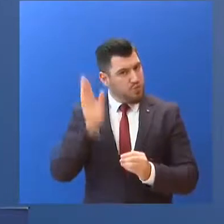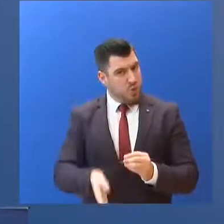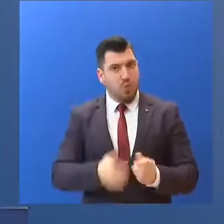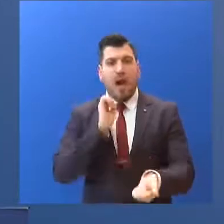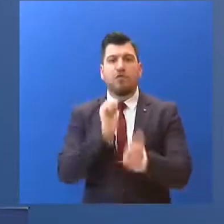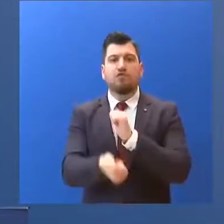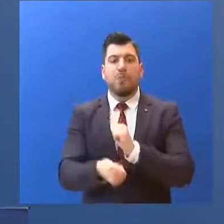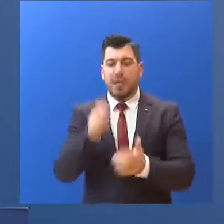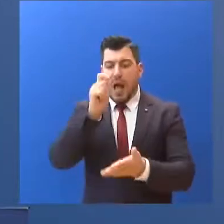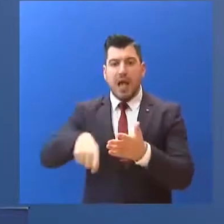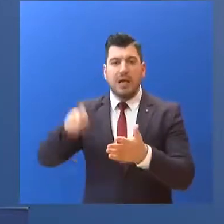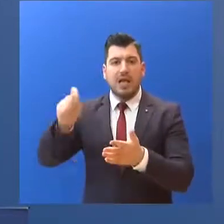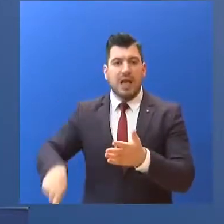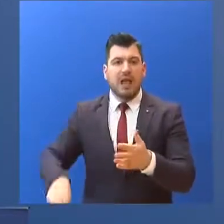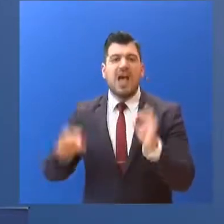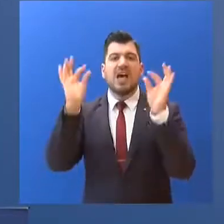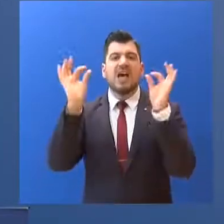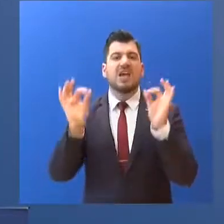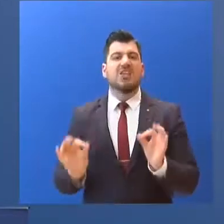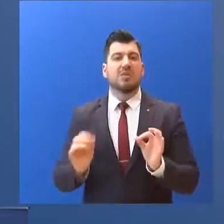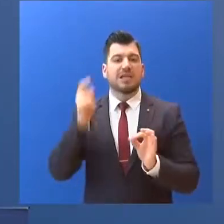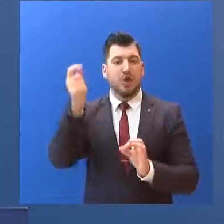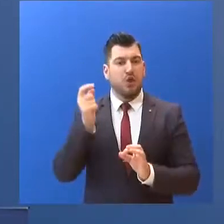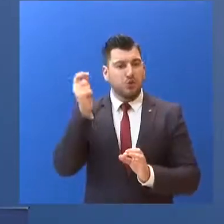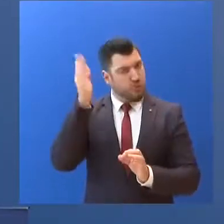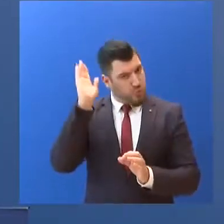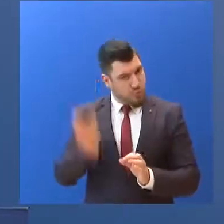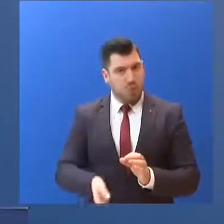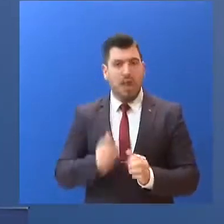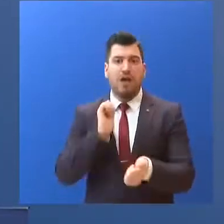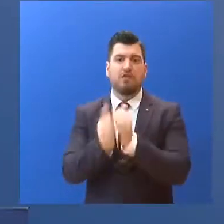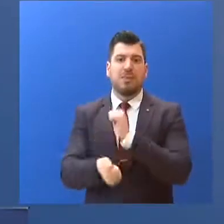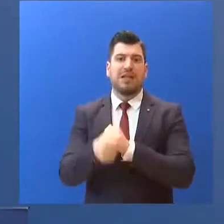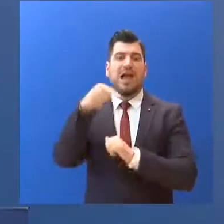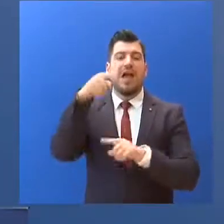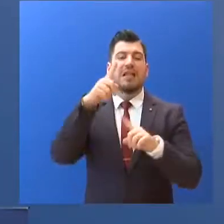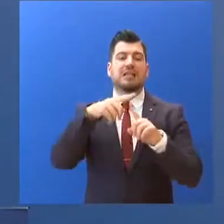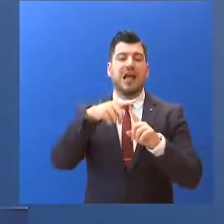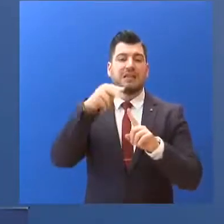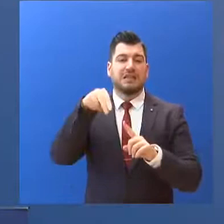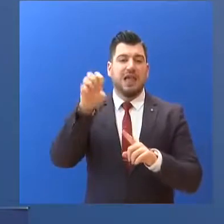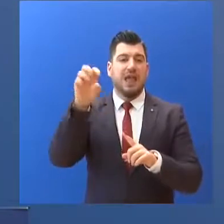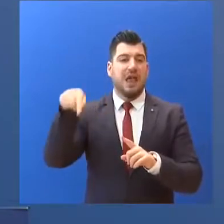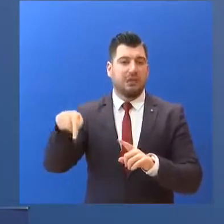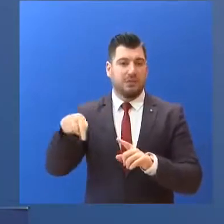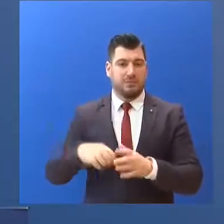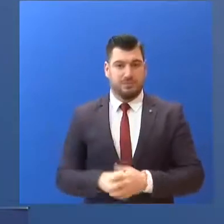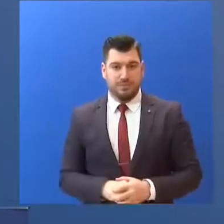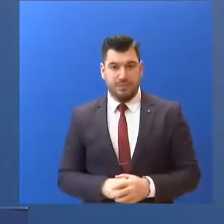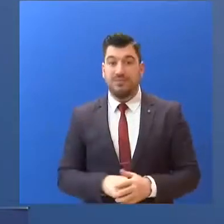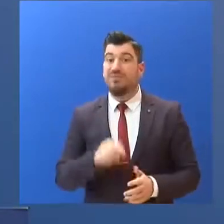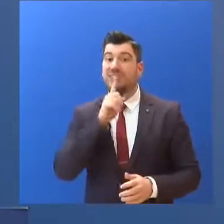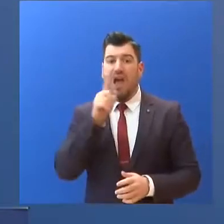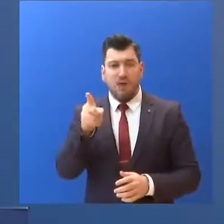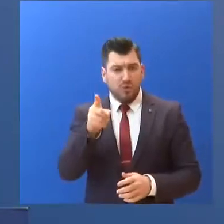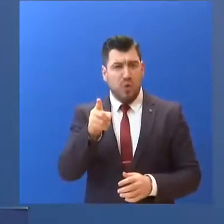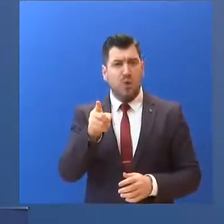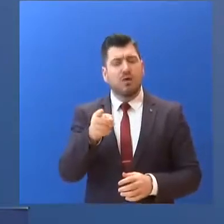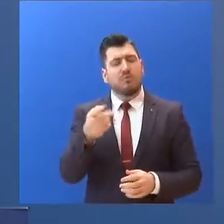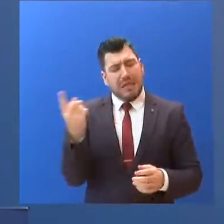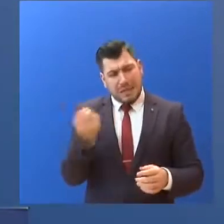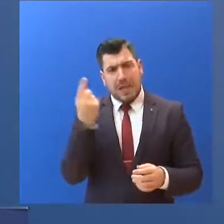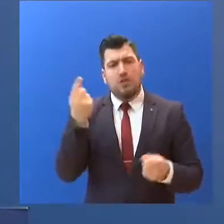κάρτα... των ευθυμισμένων οφειλών μέσα από το Taxisnet. Δυνατότητα η οποία λειτουργεί ήδη... και για τις λοιπές